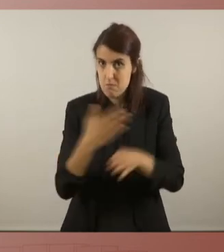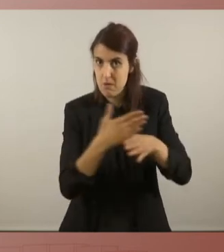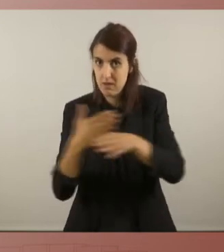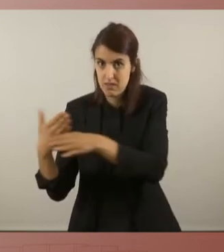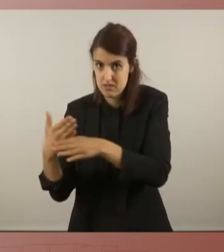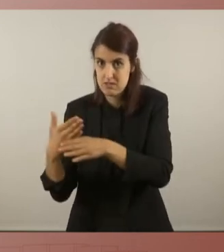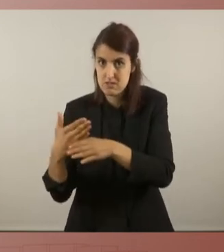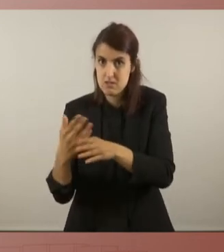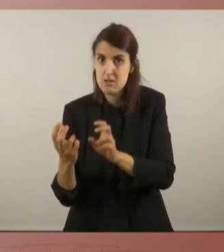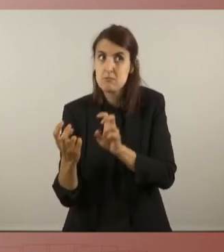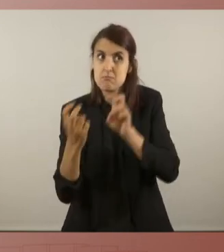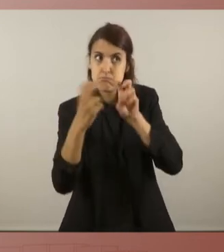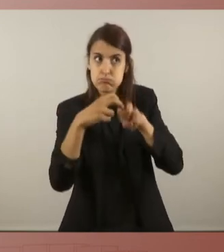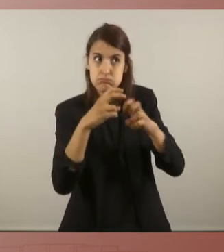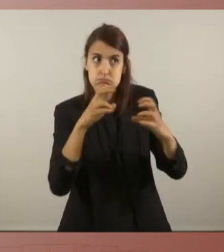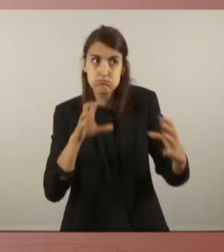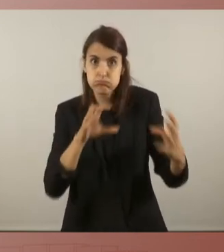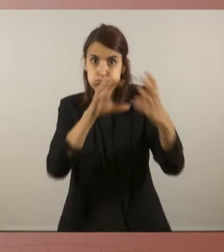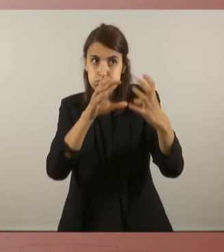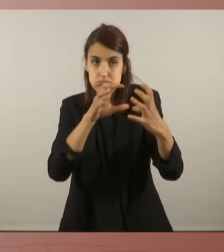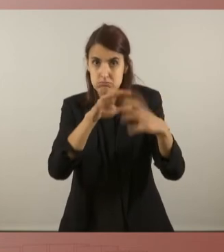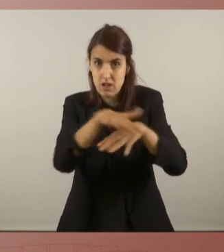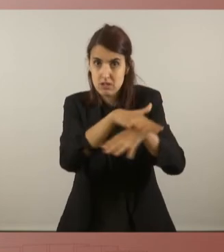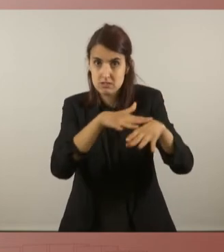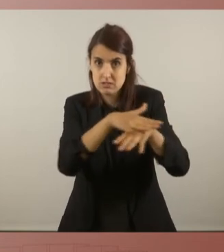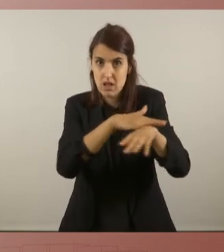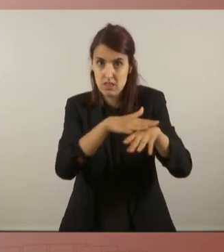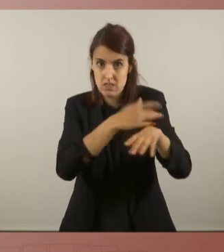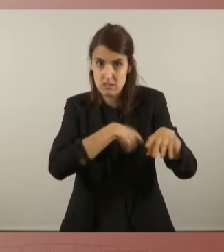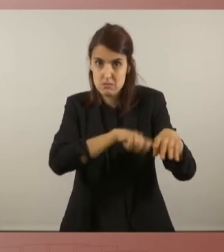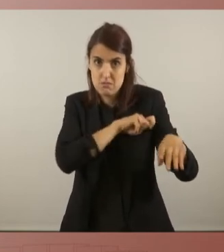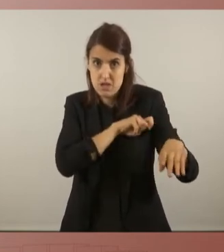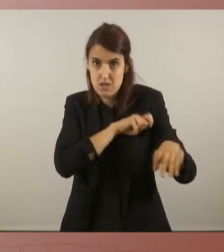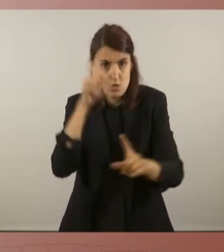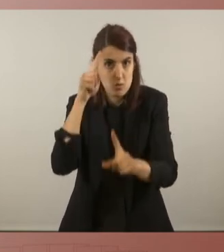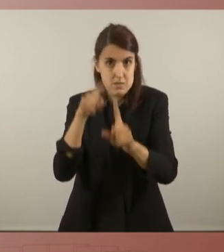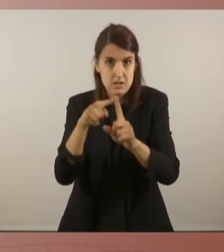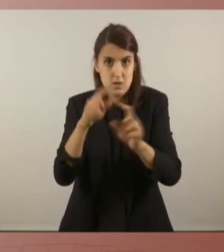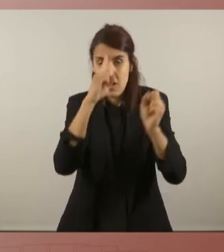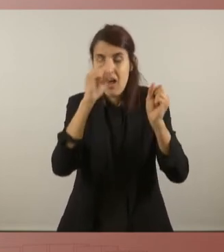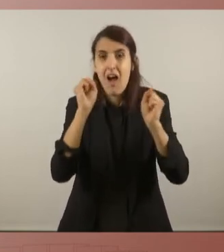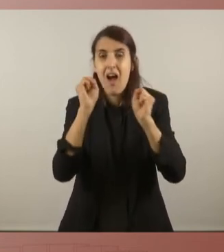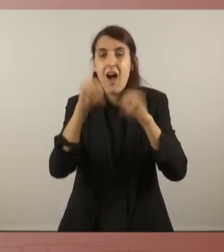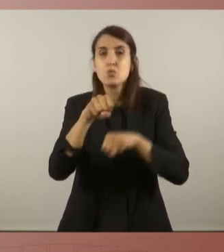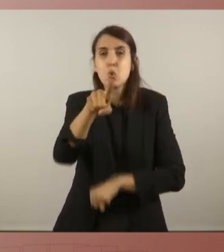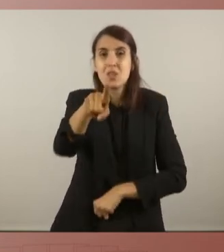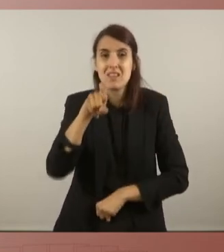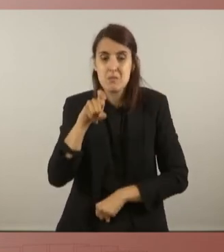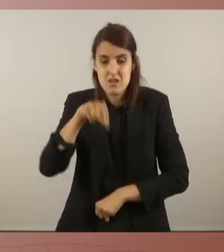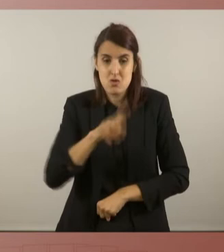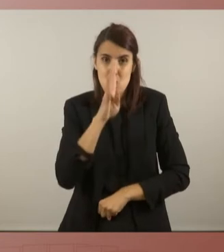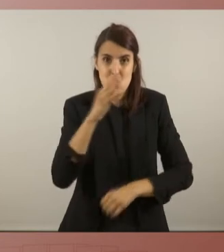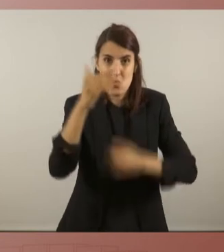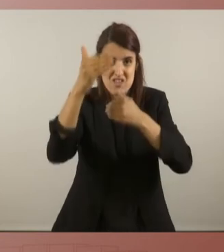confrontació democràtica amb l'Estat, per tal de fer possible l'exercici de l'autodeterminació en aquesta